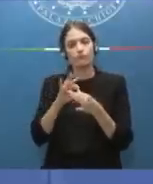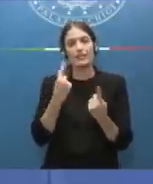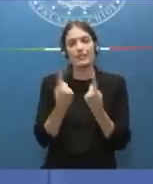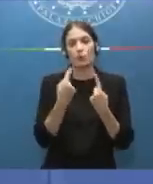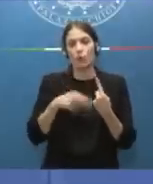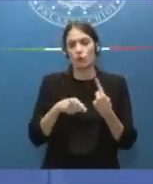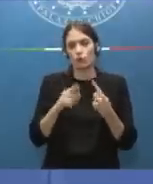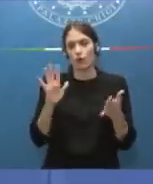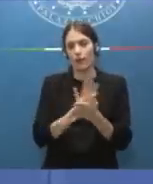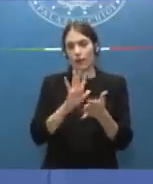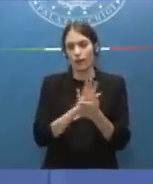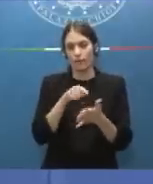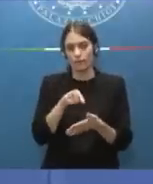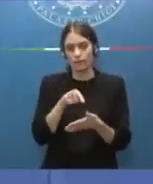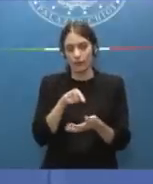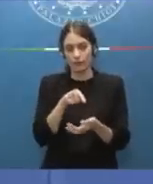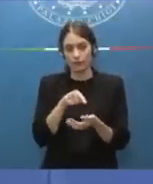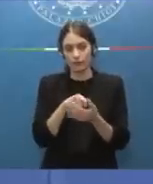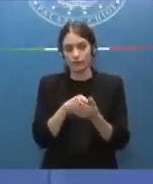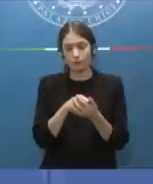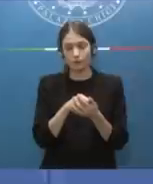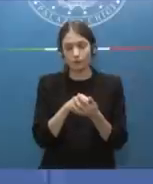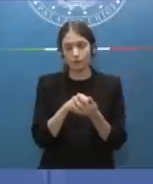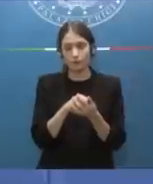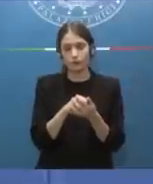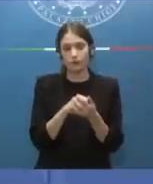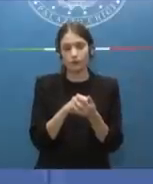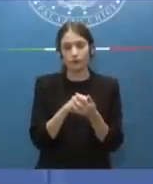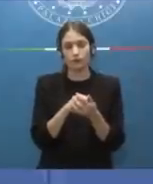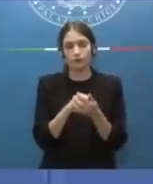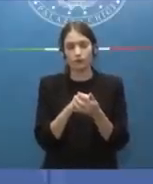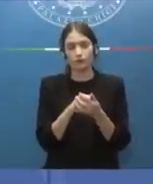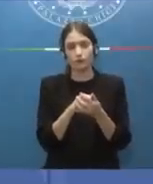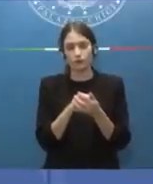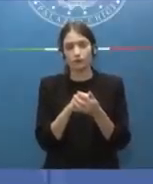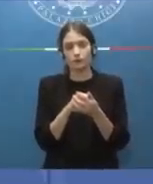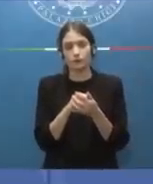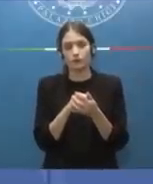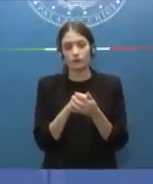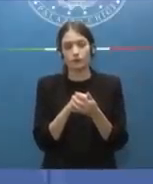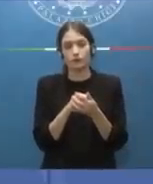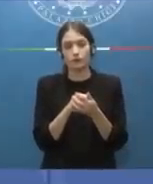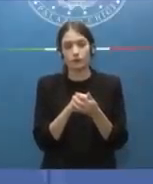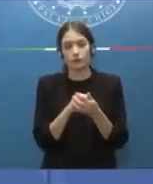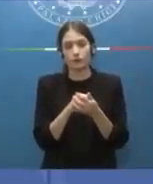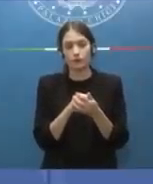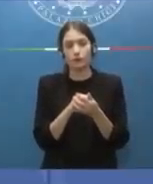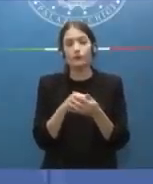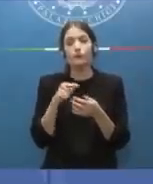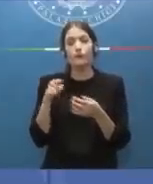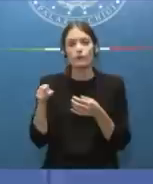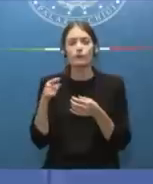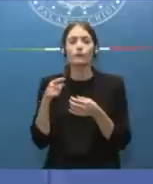con la previsione di un diciamo